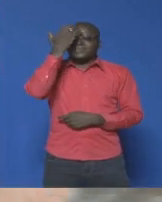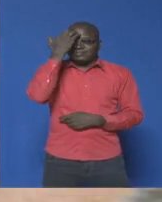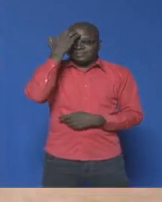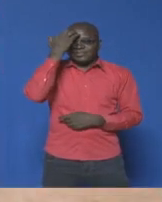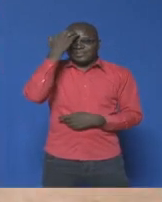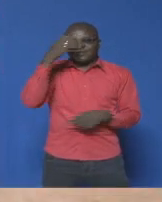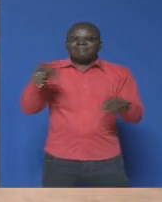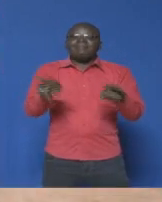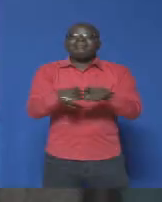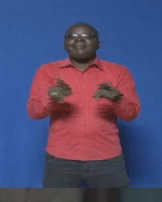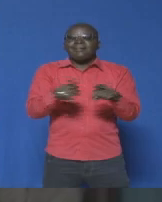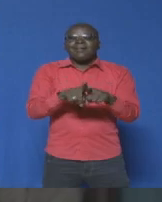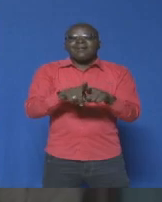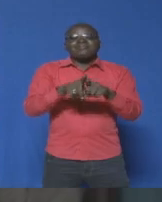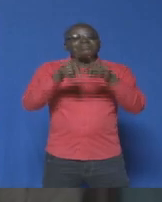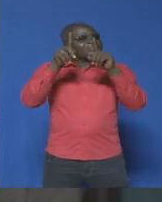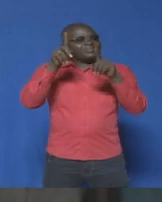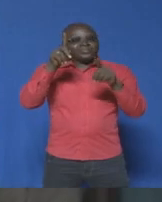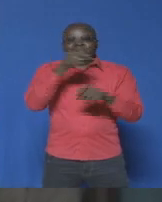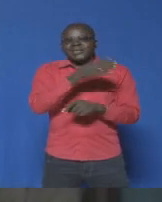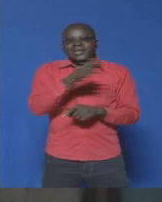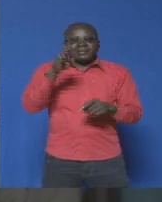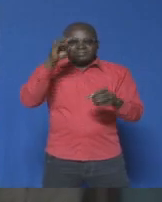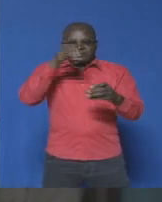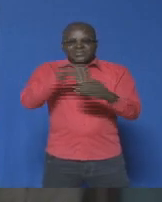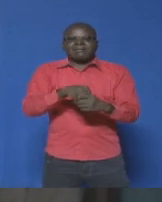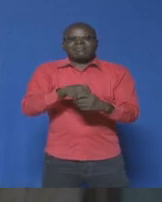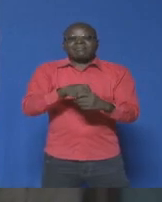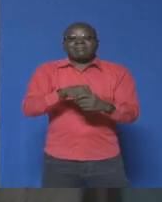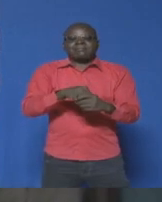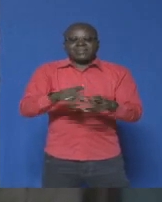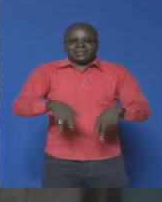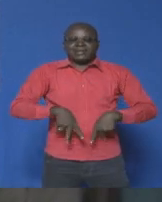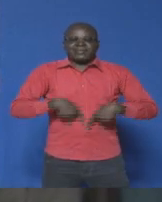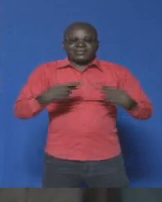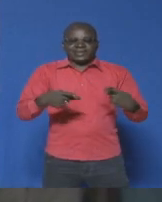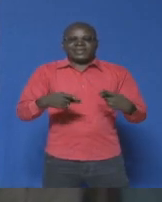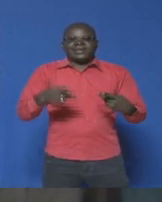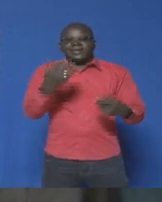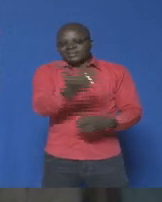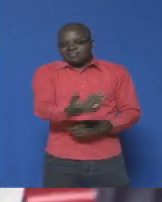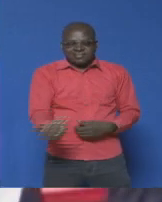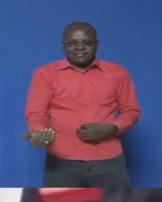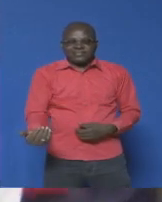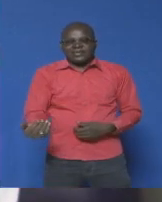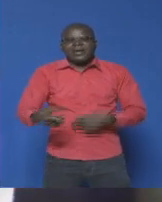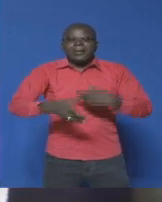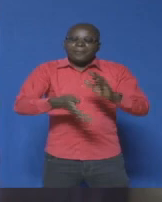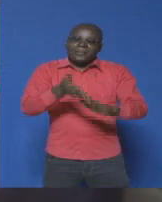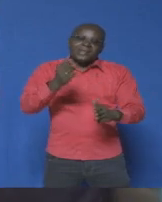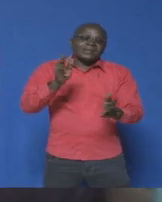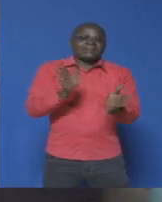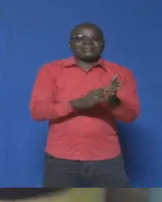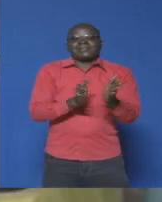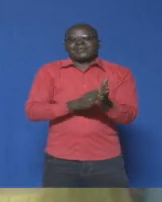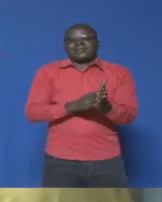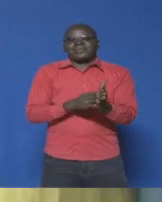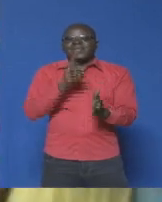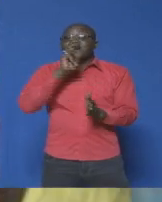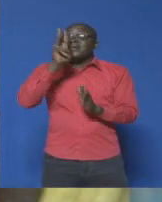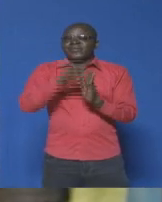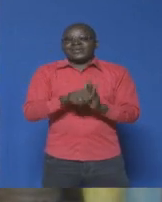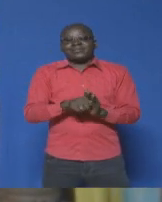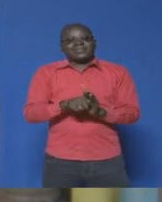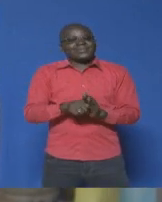des citoyens normaux dans la vie. Et ces enfants-là, ils vont à l'école. Vraiment aujourd'hui, nous rendons grâce à